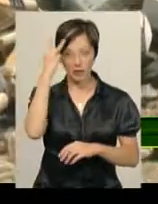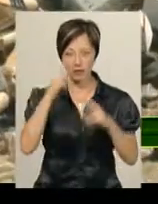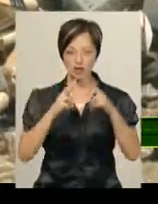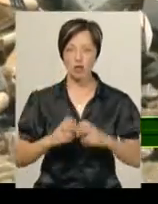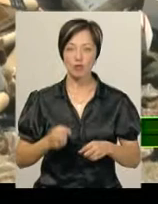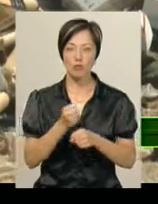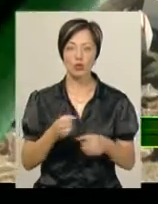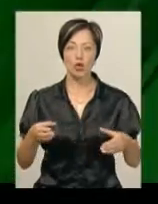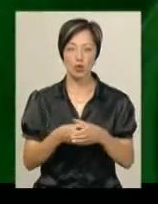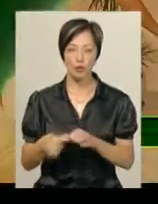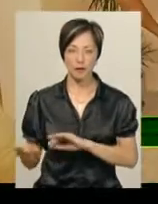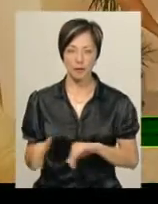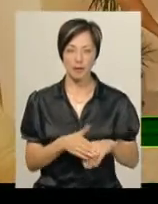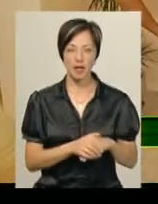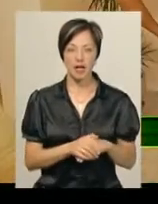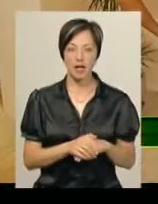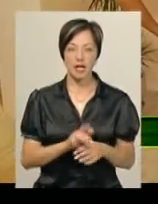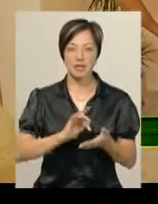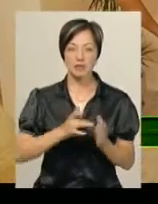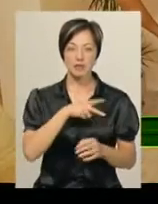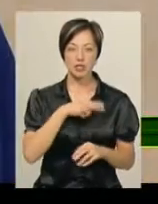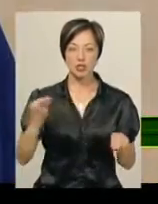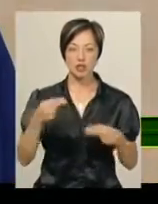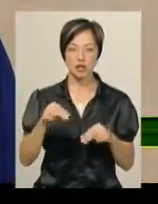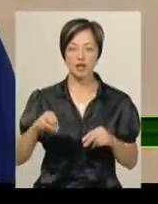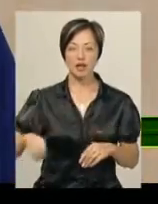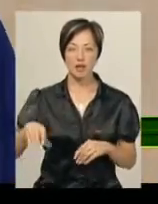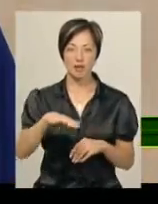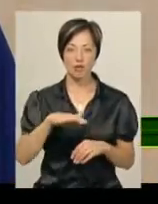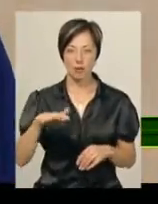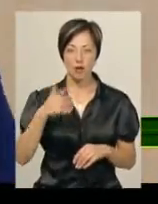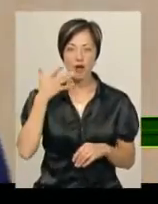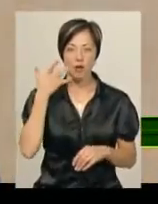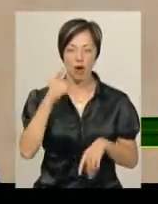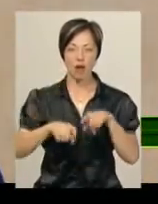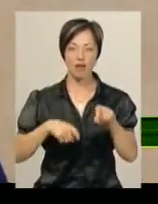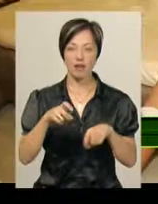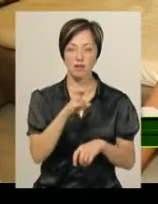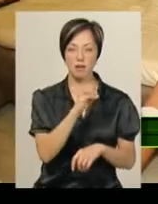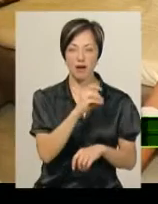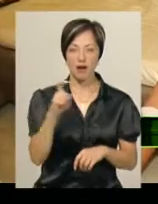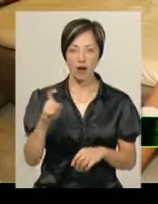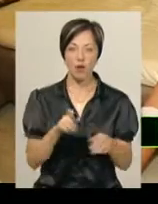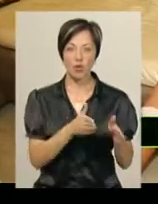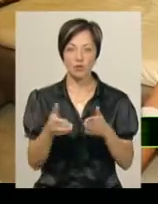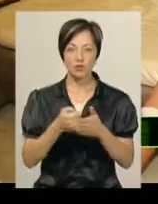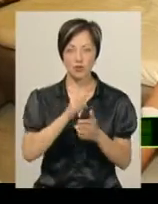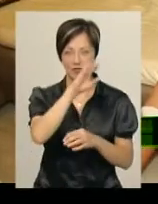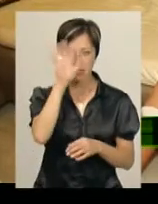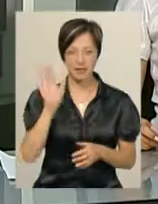робоча група. Срібна призерка чемпіонату Європи з легкої атлетики хмельничанка Марина Бех готується до весілля.